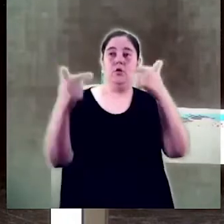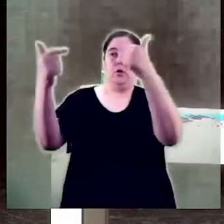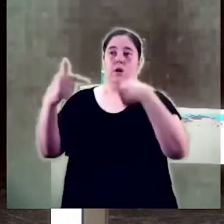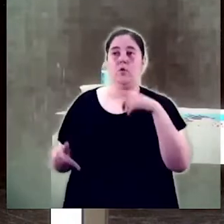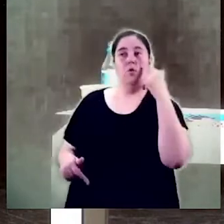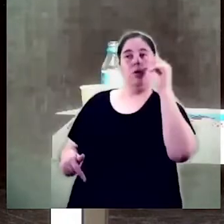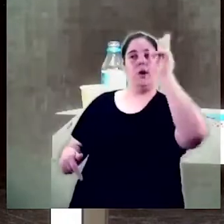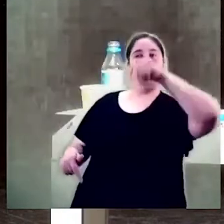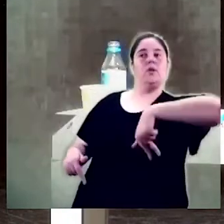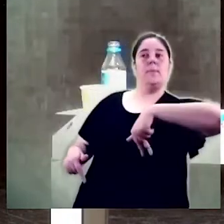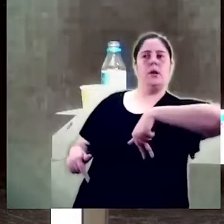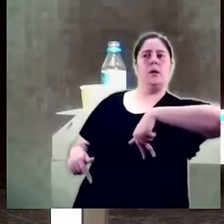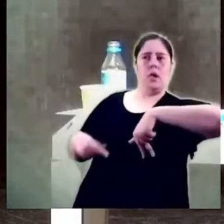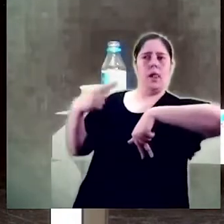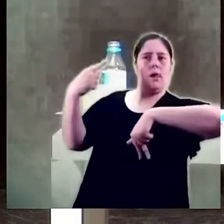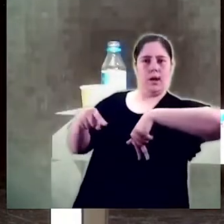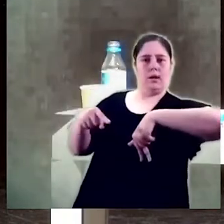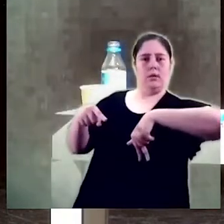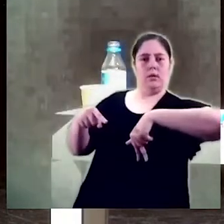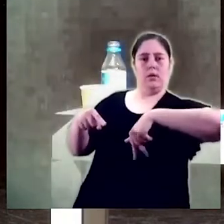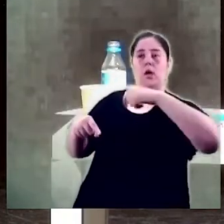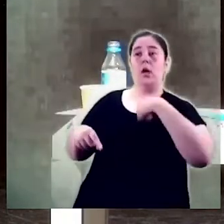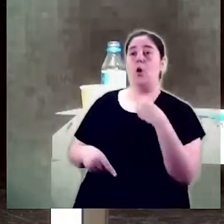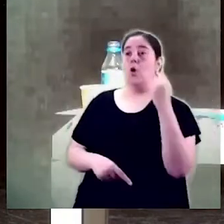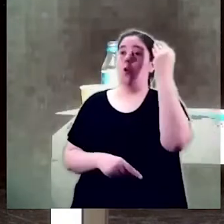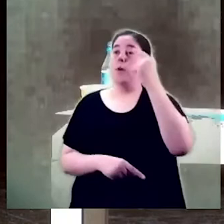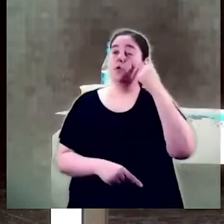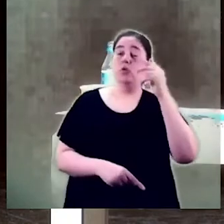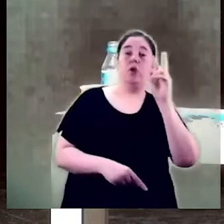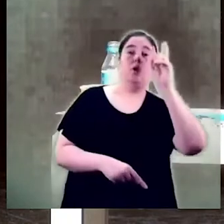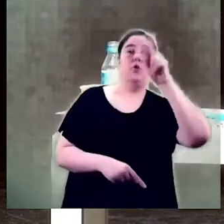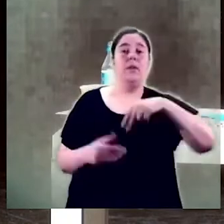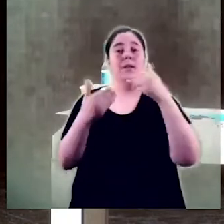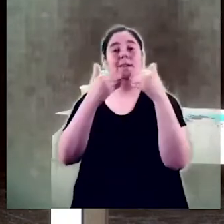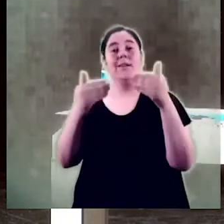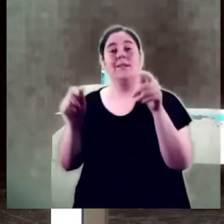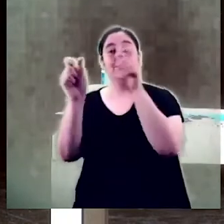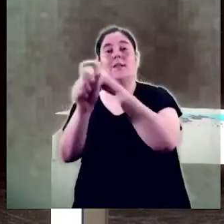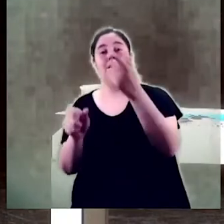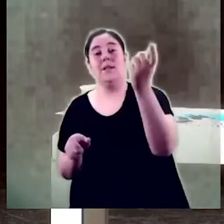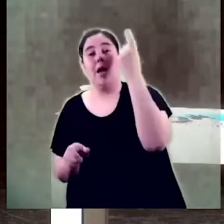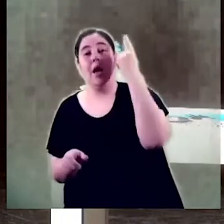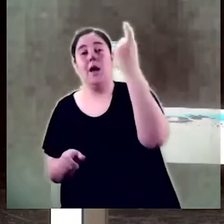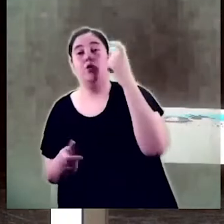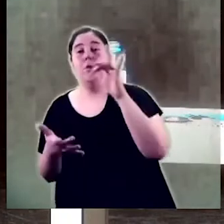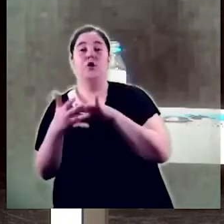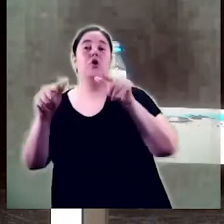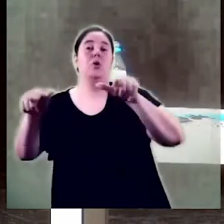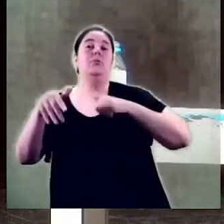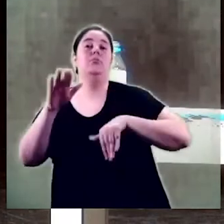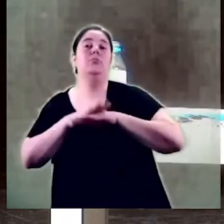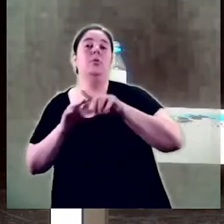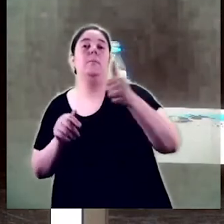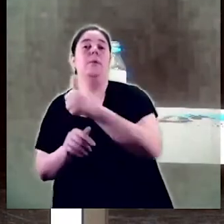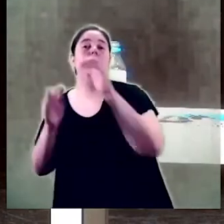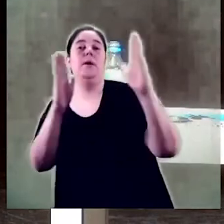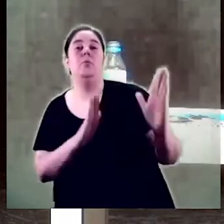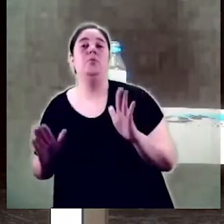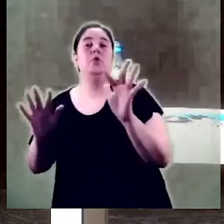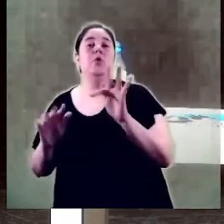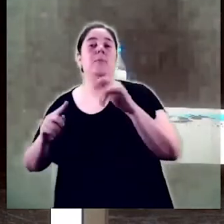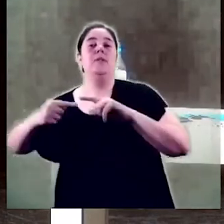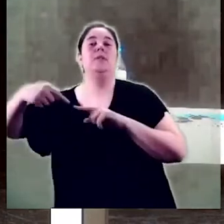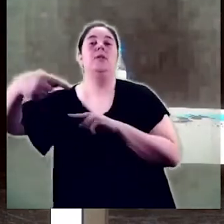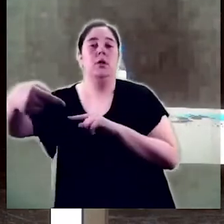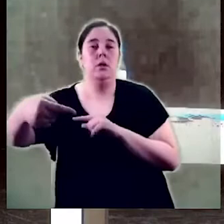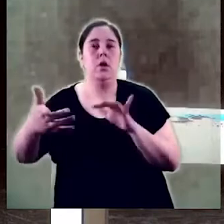al grau ja arriba i m'agrada pensar que ho farà sobretot gràcies a l'alumnat agressat d'aquesta primera promoció i